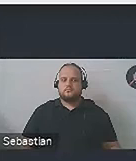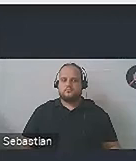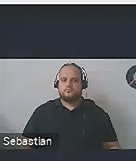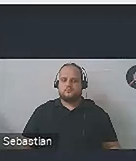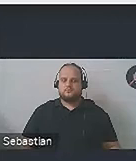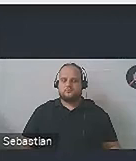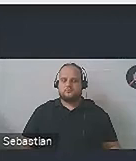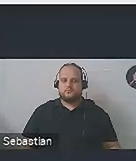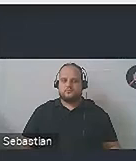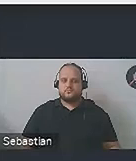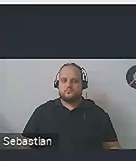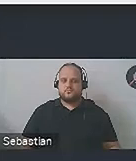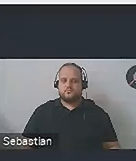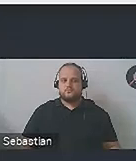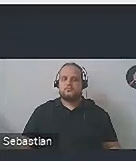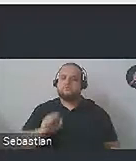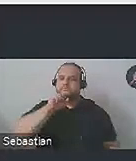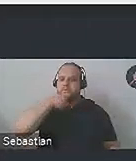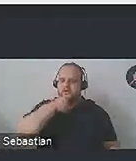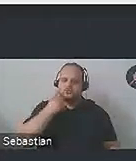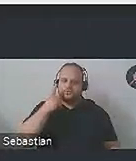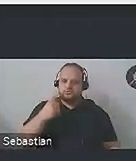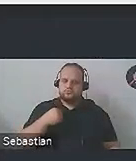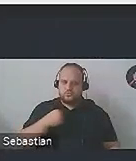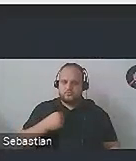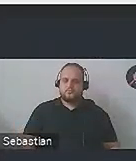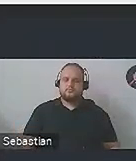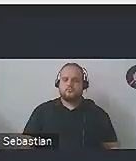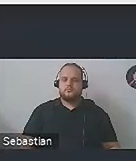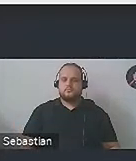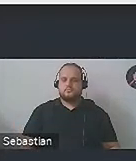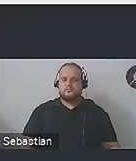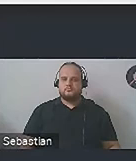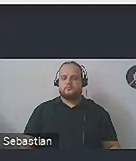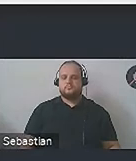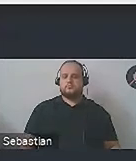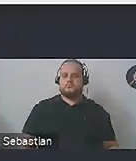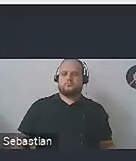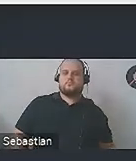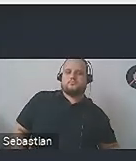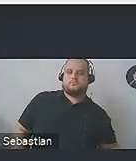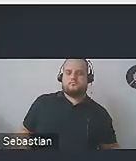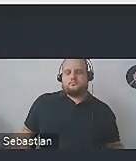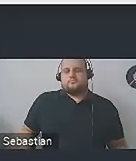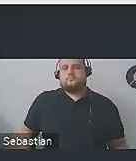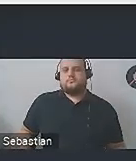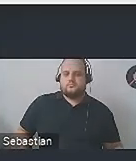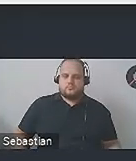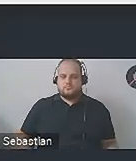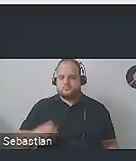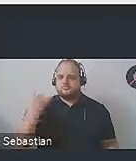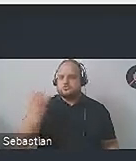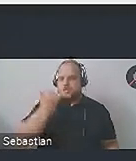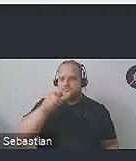Dobra, co my tutaj jeszcze mamy? Seniorzy się pojawili. Bardzo dobrze. Seniorzy też są ważną grupą dostępnościową, o której się często zapomina,